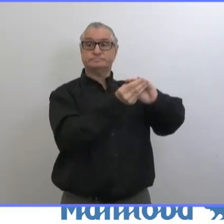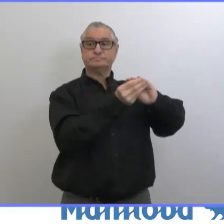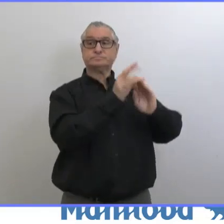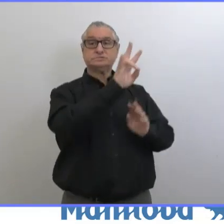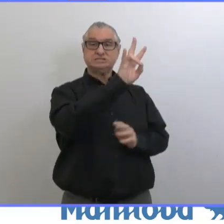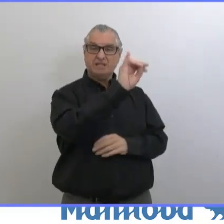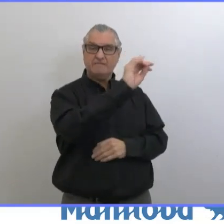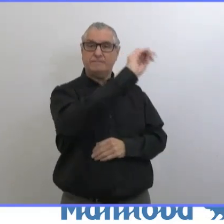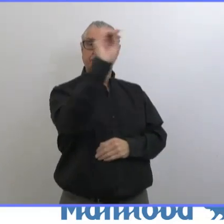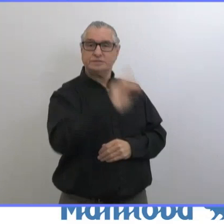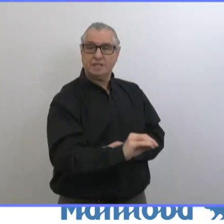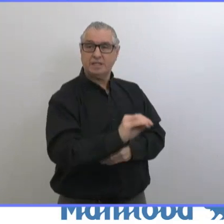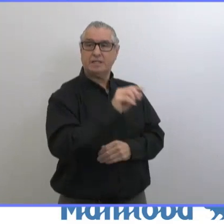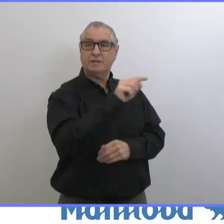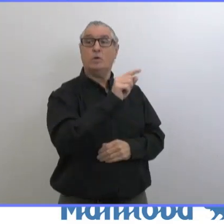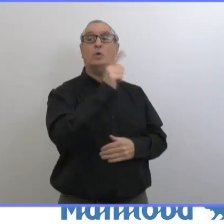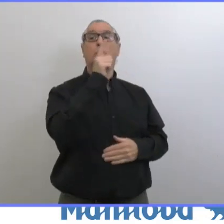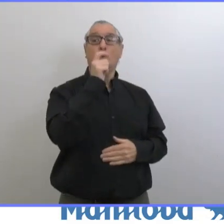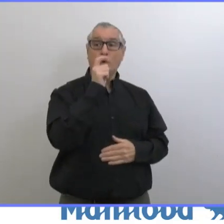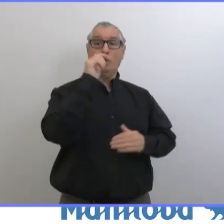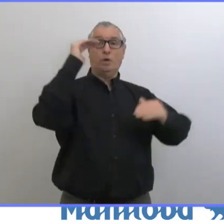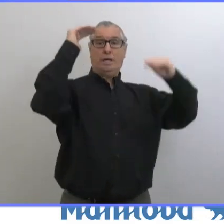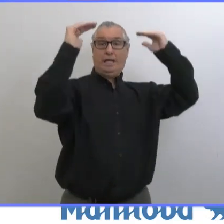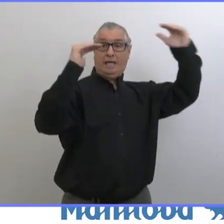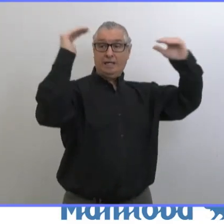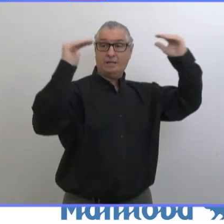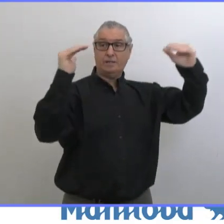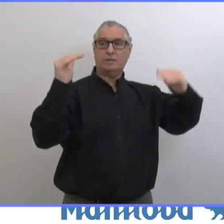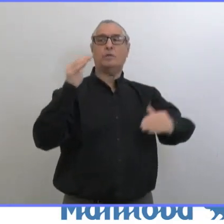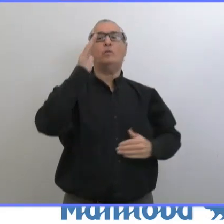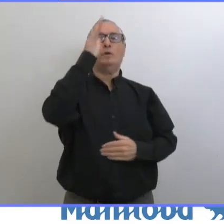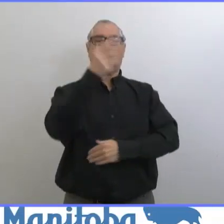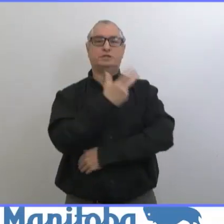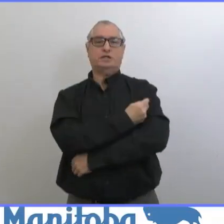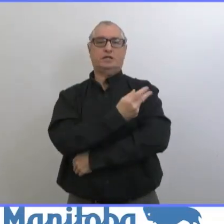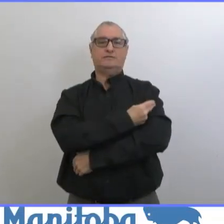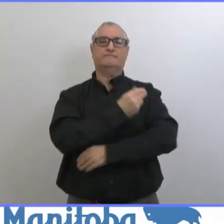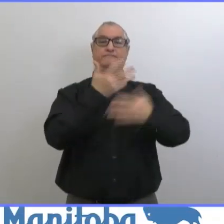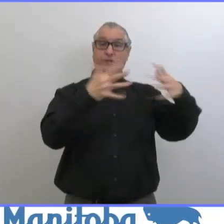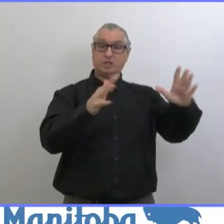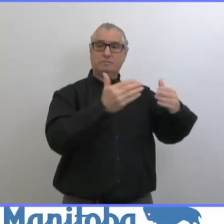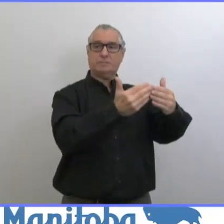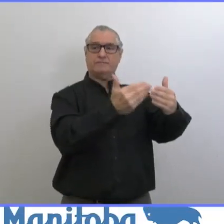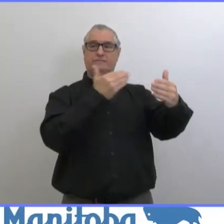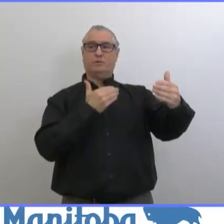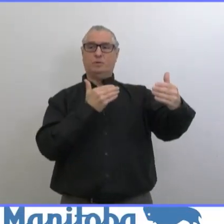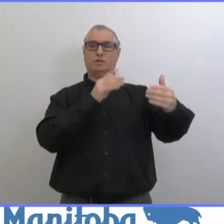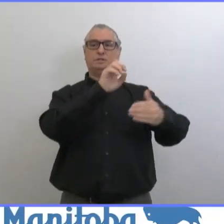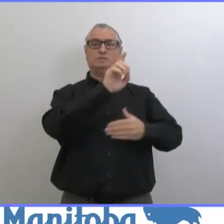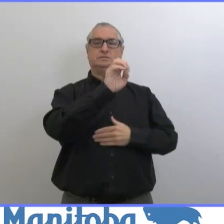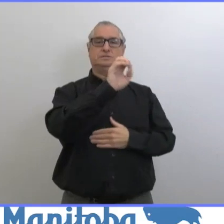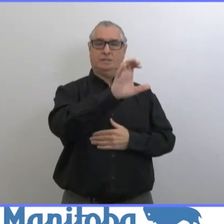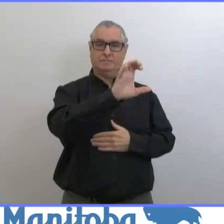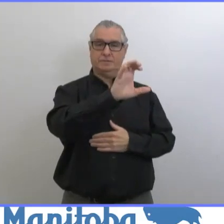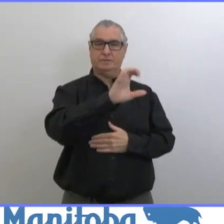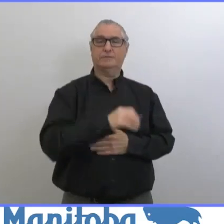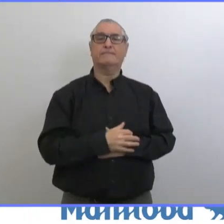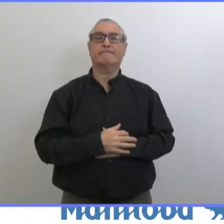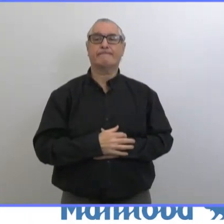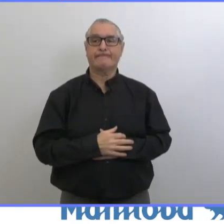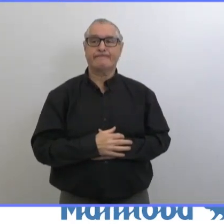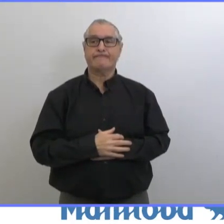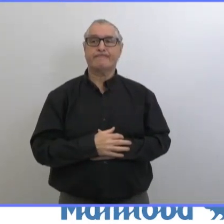immuniser 70% des adultes du Manitoba d'ici décembre. Si on regarde la deuxième